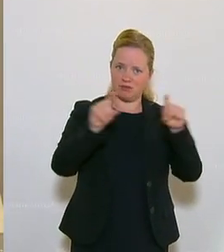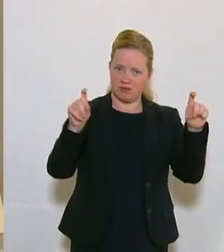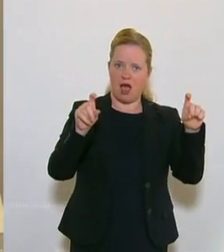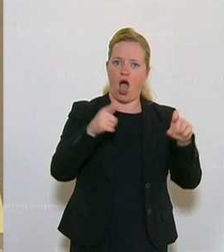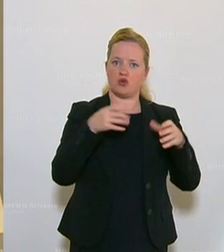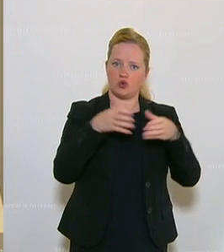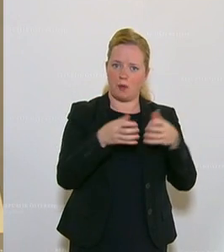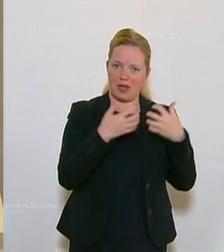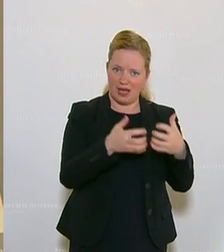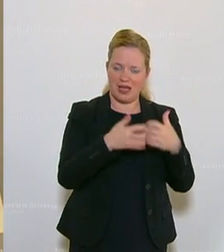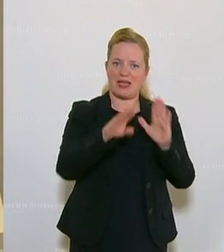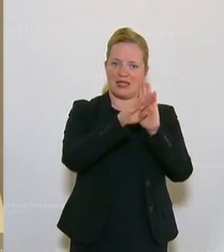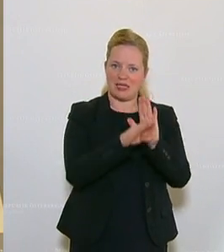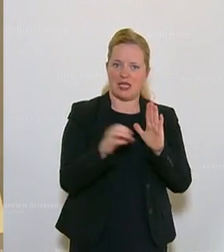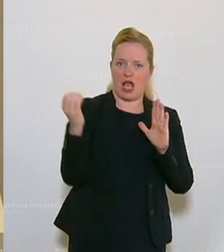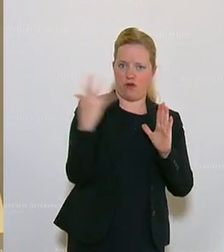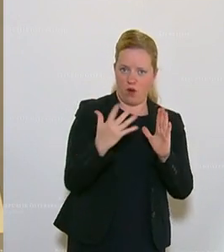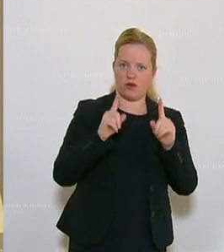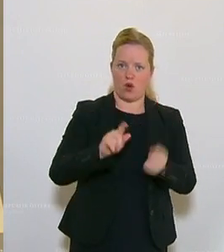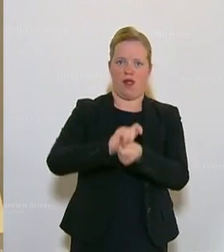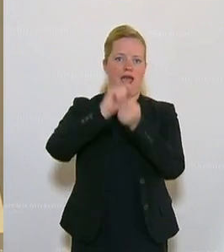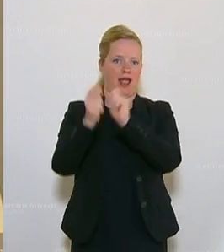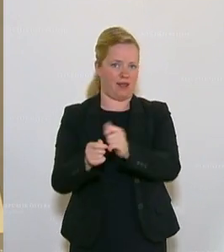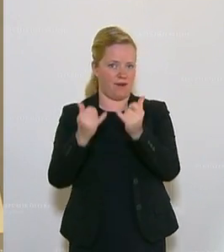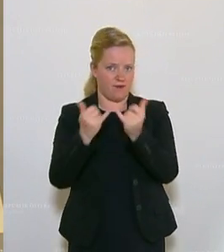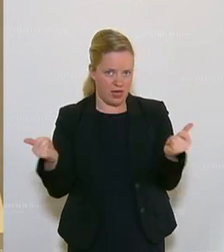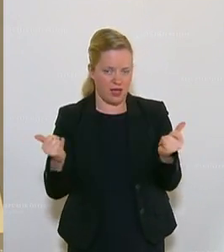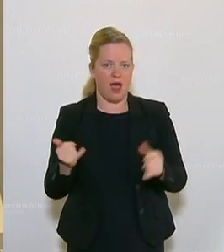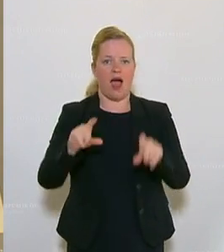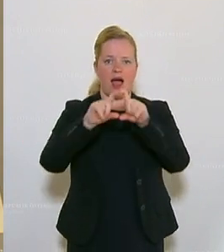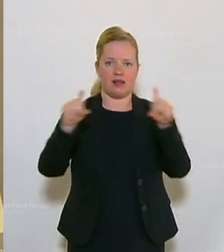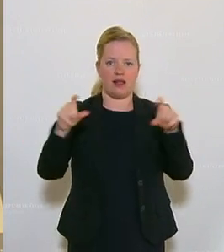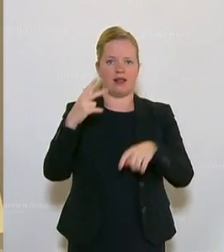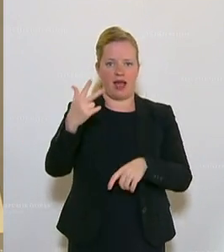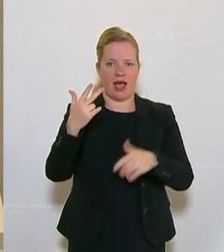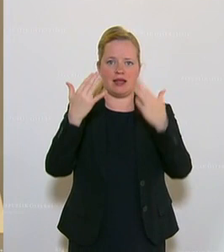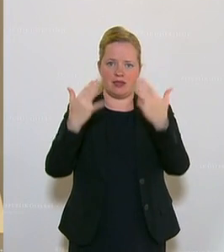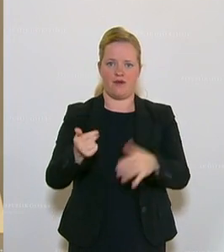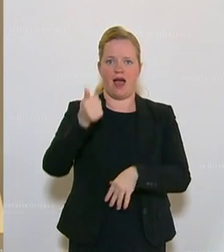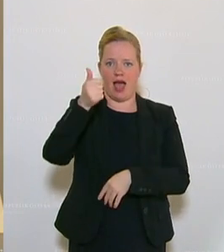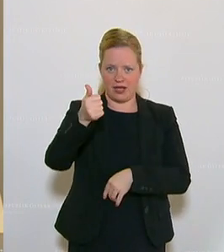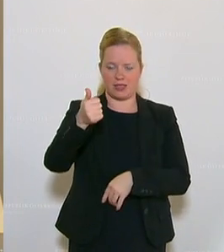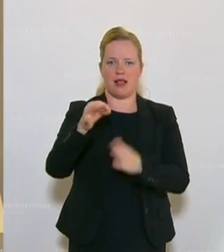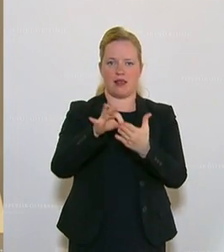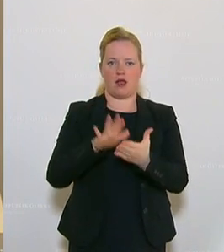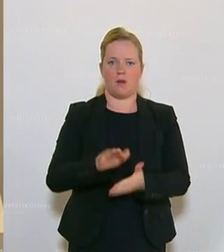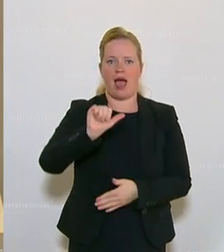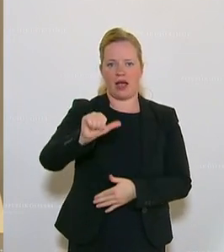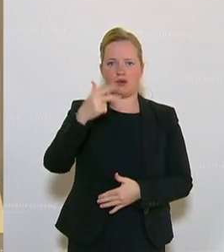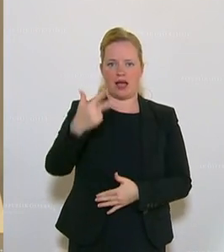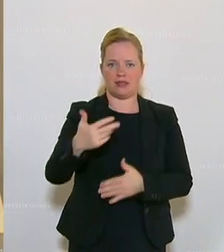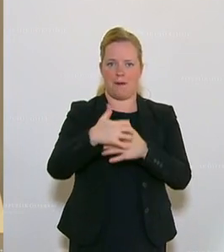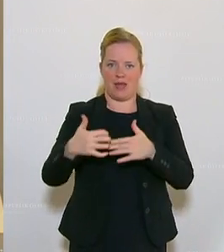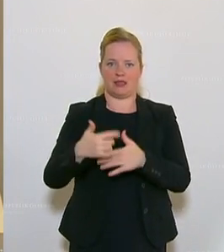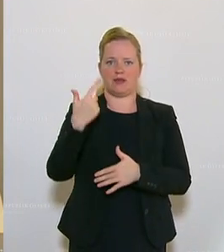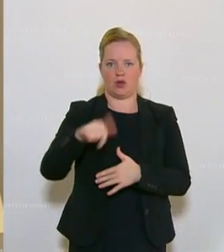angeschlossene Gesetzesentwurf wird wie folgt geändert. Im Artikel 3, Ziffer 1, wird das Datum 31. März